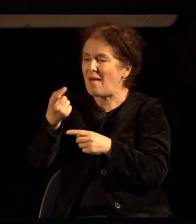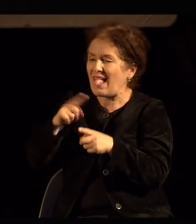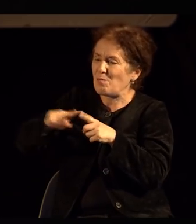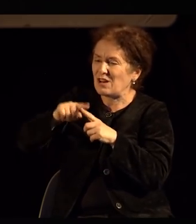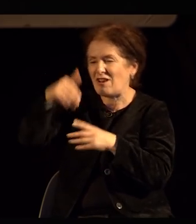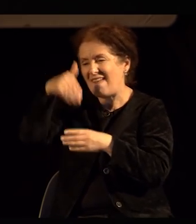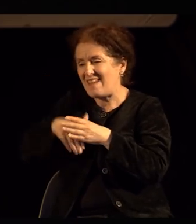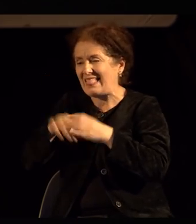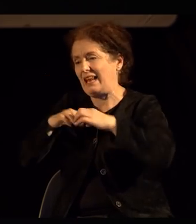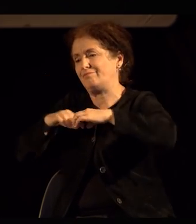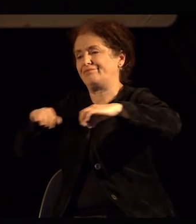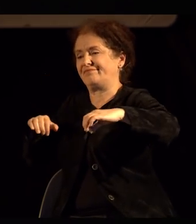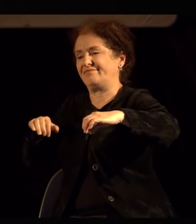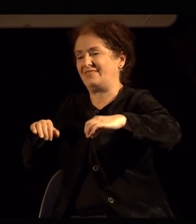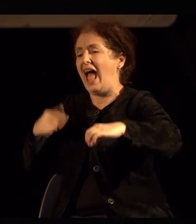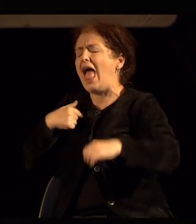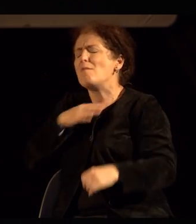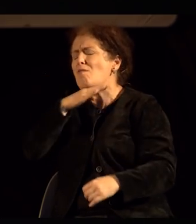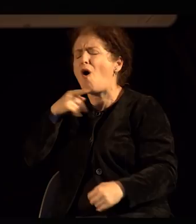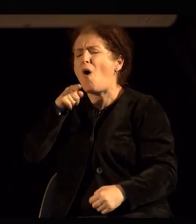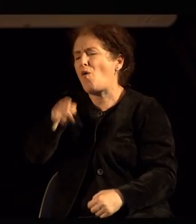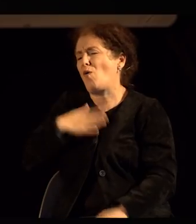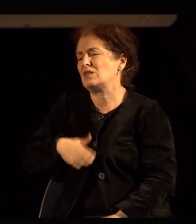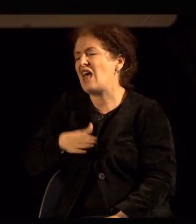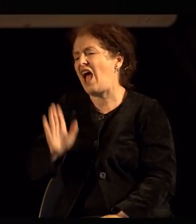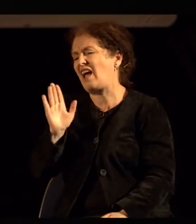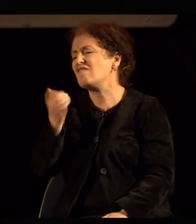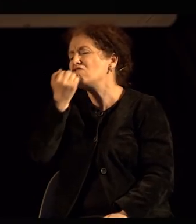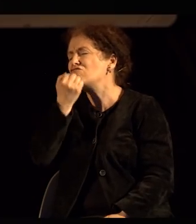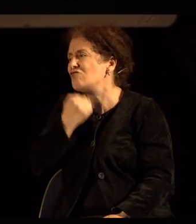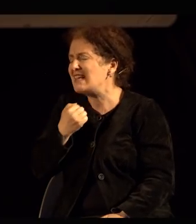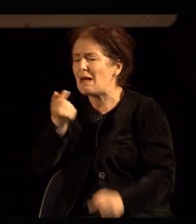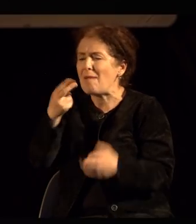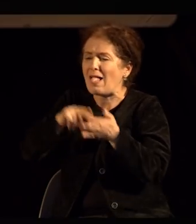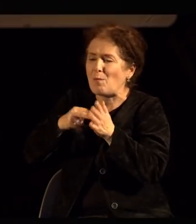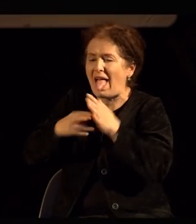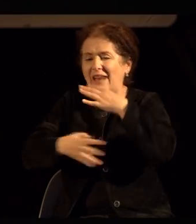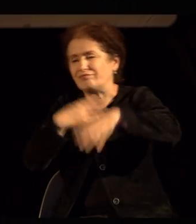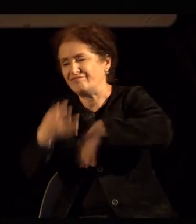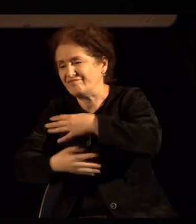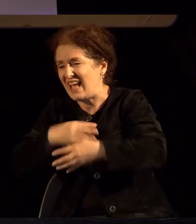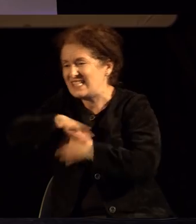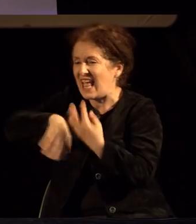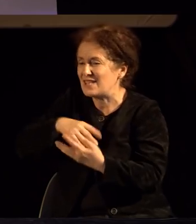своји нешта, нели, па ме ги помати плановите, но